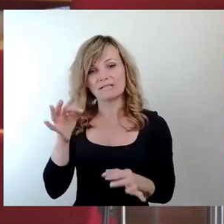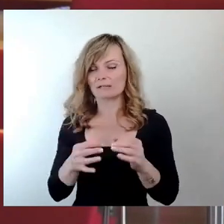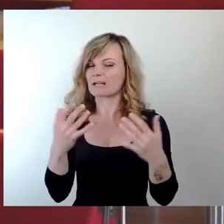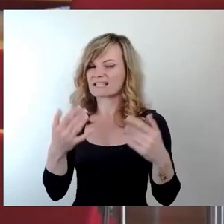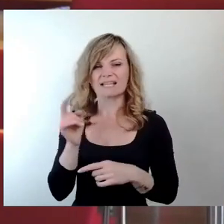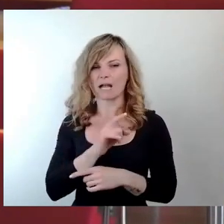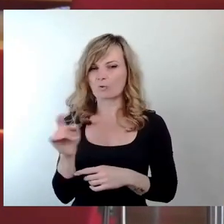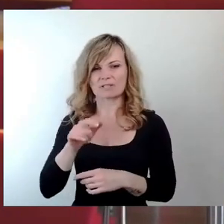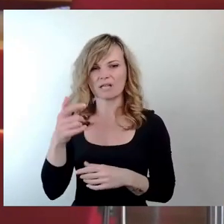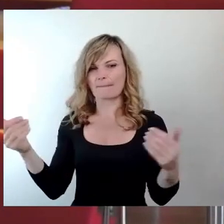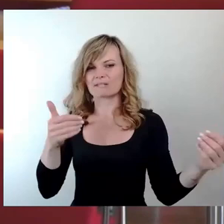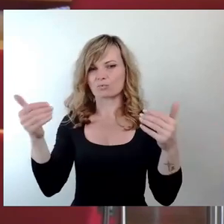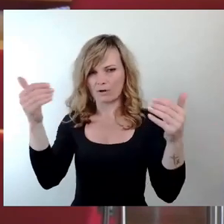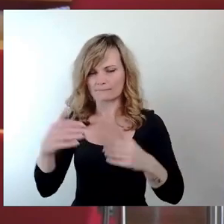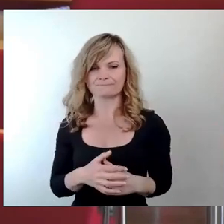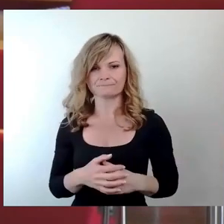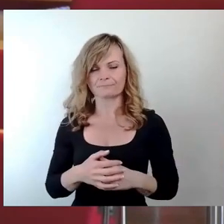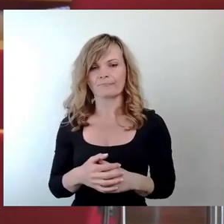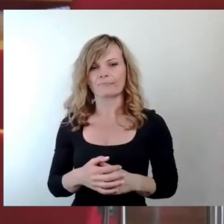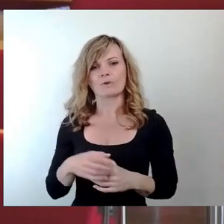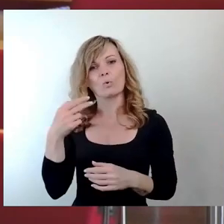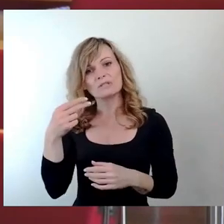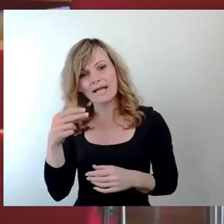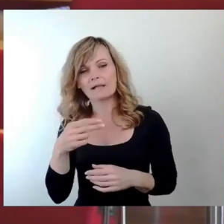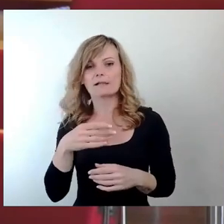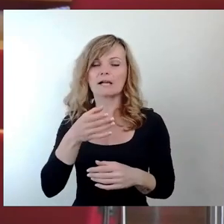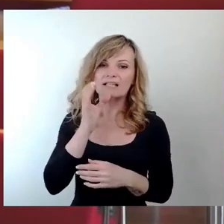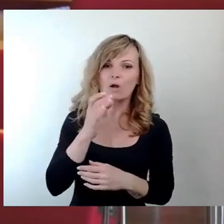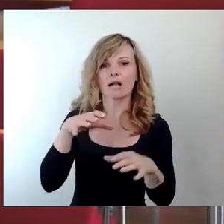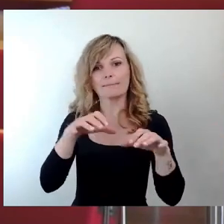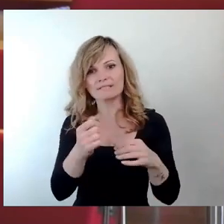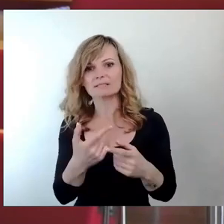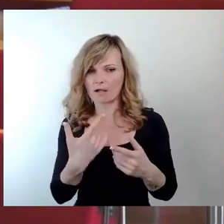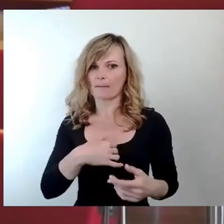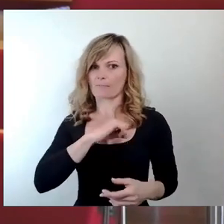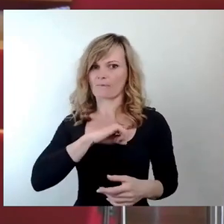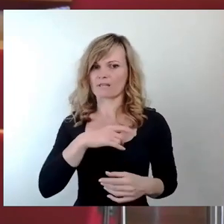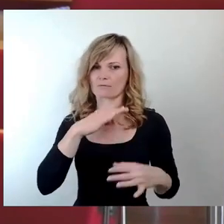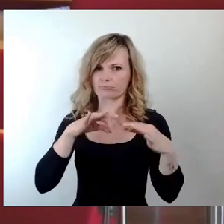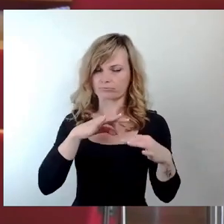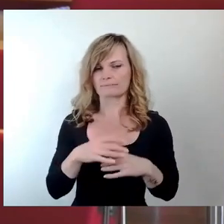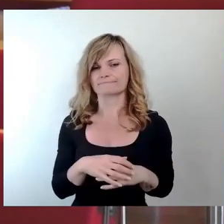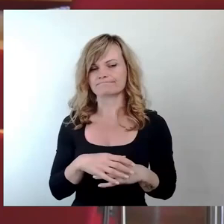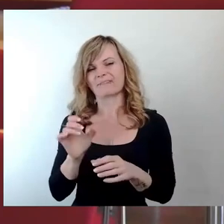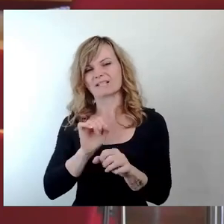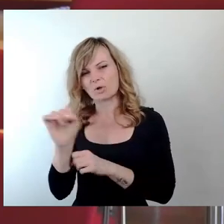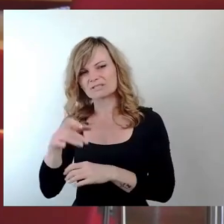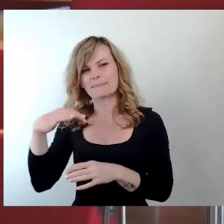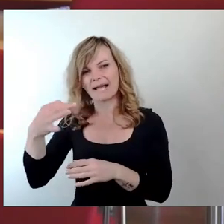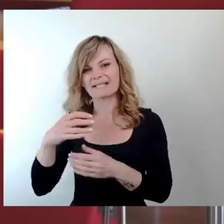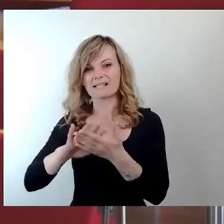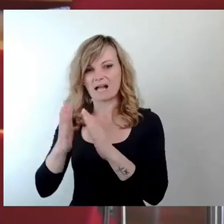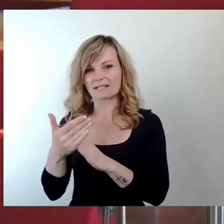Einzelhändler, Gastronomen und Hoteliers. Doch abseits dieses Wochenendes voller Höhepunkte stehen der Einzelhandel in der Dresdner Innenstadt,